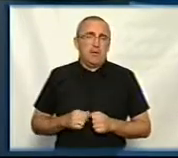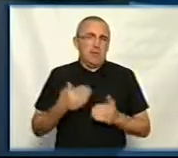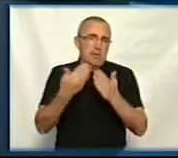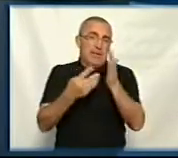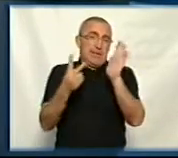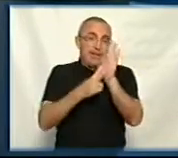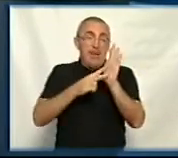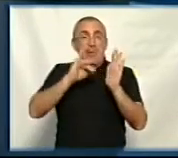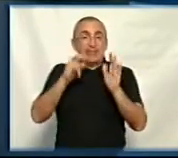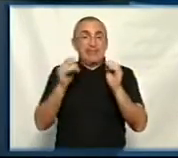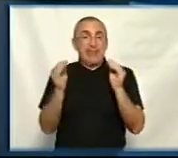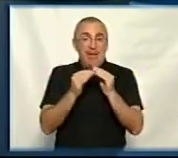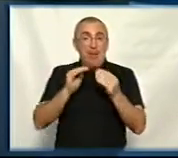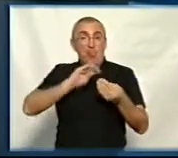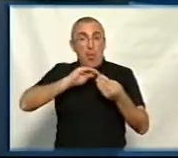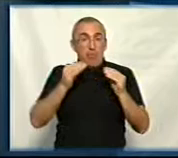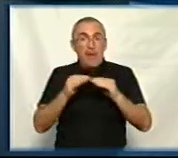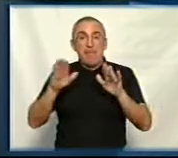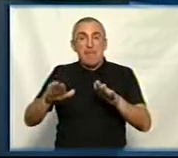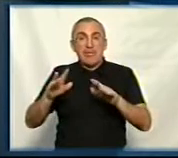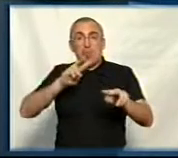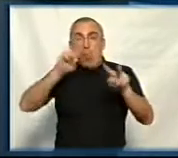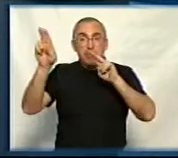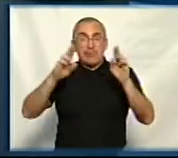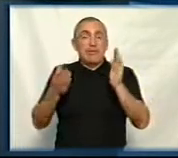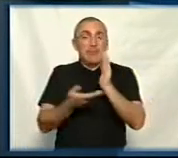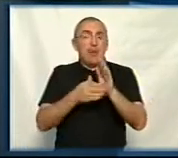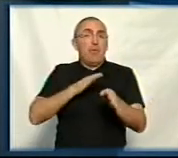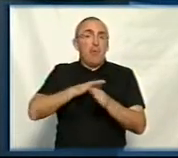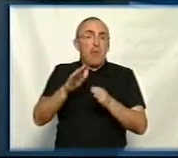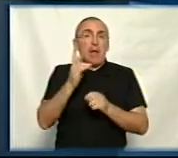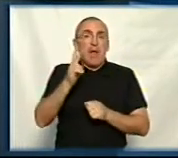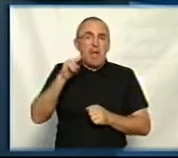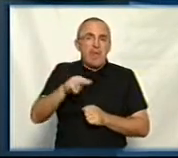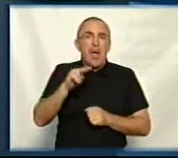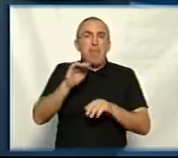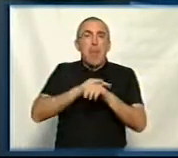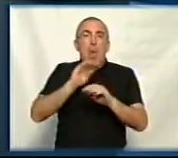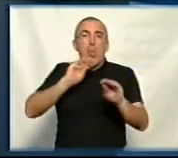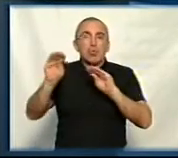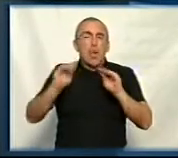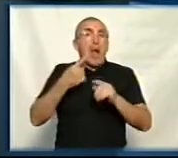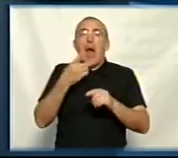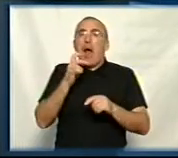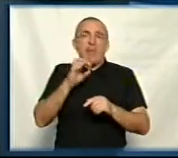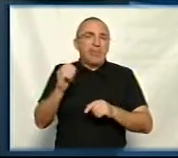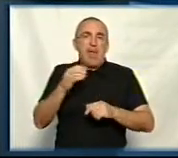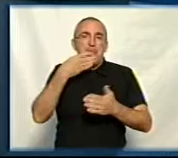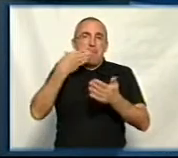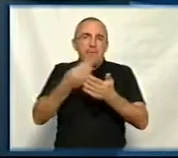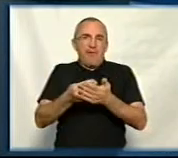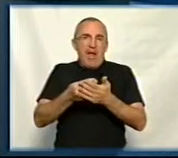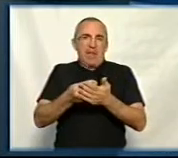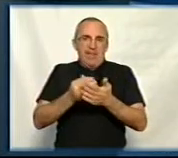7 із 10 цих проблемних місць обрізки дерев виконувало КП благоустрій, а не приватне підприємство...